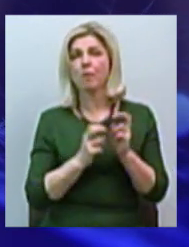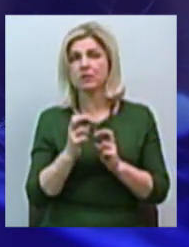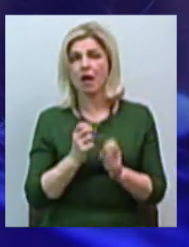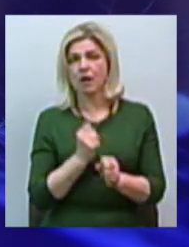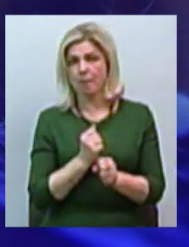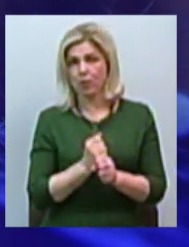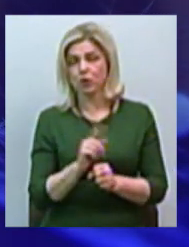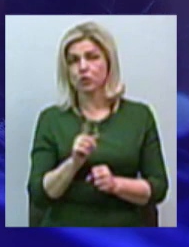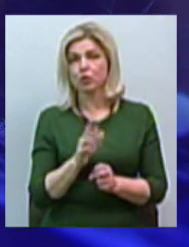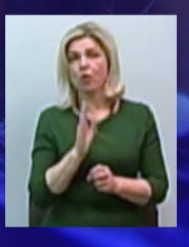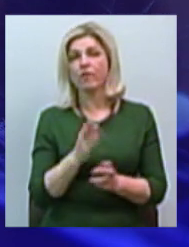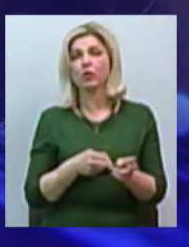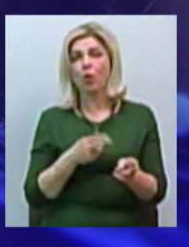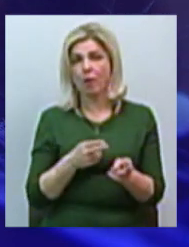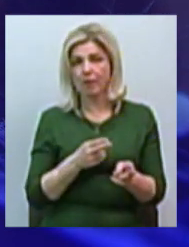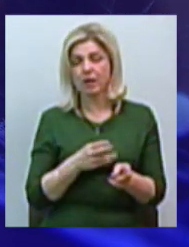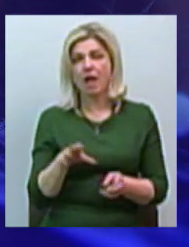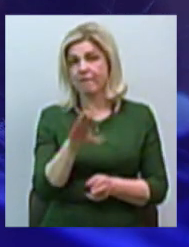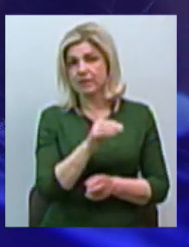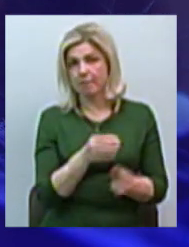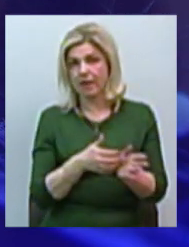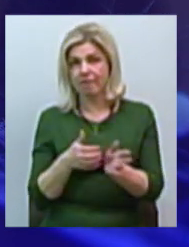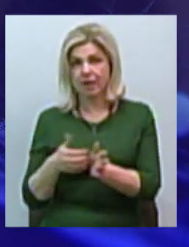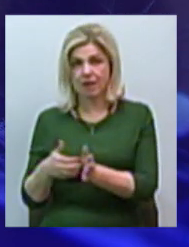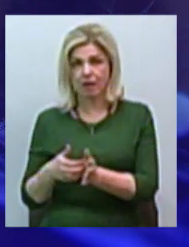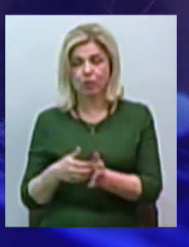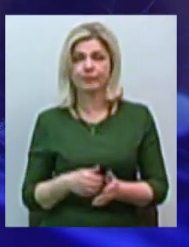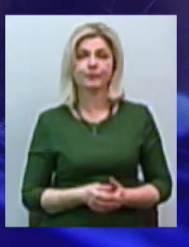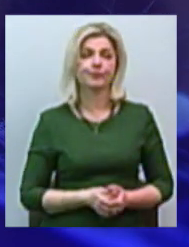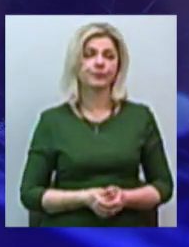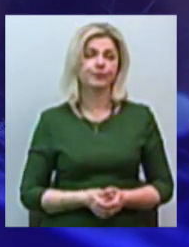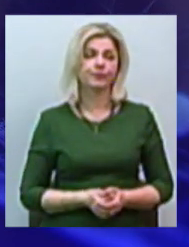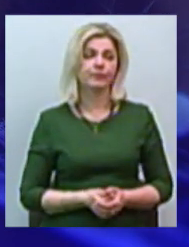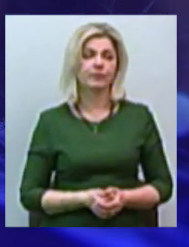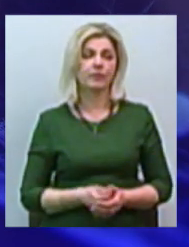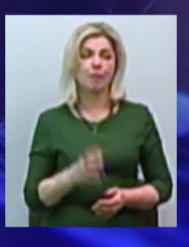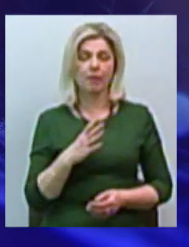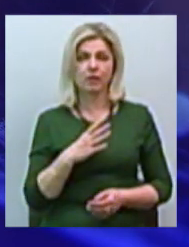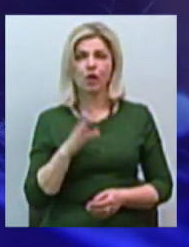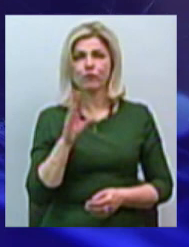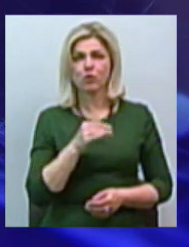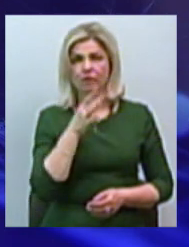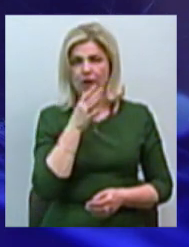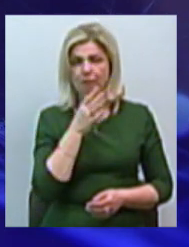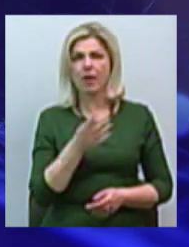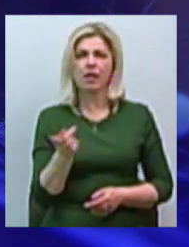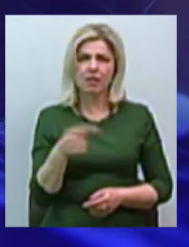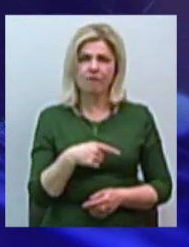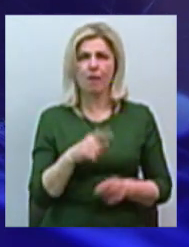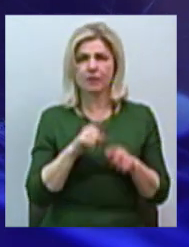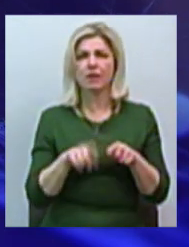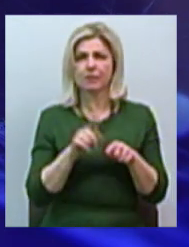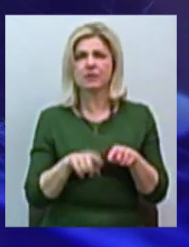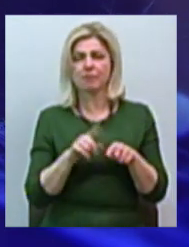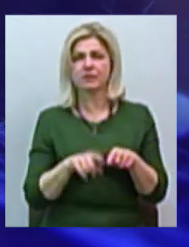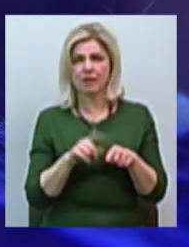що їм локомотивів везде всім не вистачало, а це було, нам все время тільки довіли сроки, давай, быстрей, быстрей,